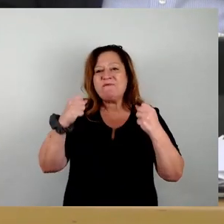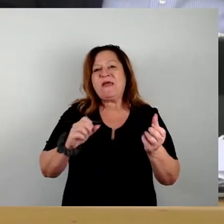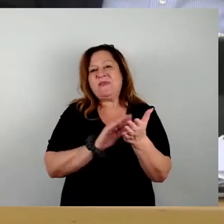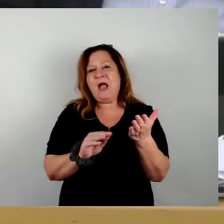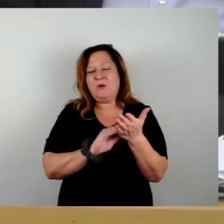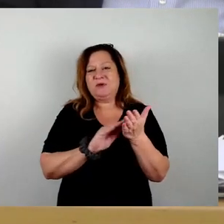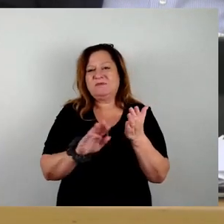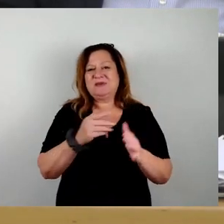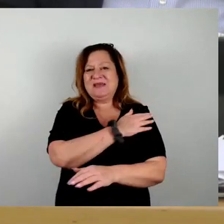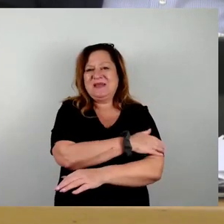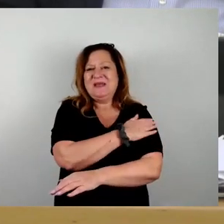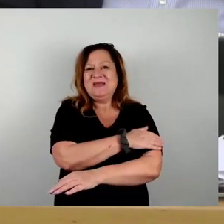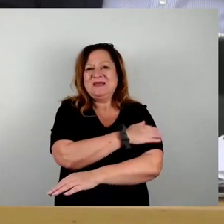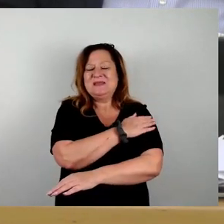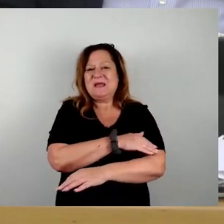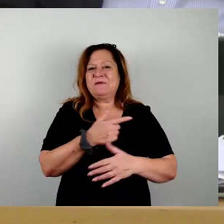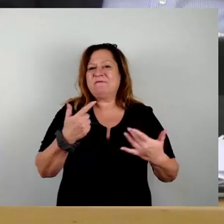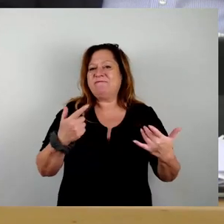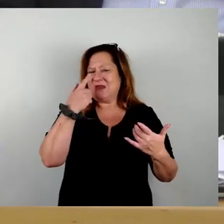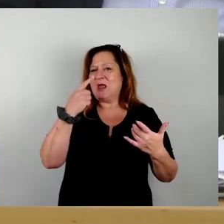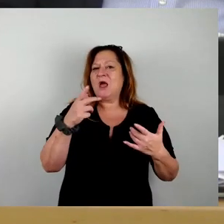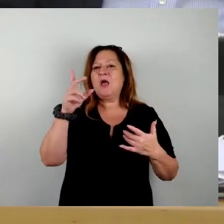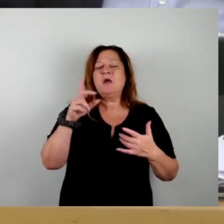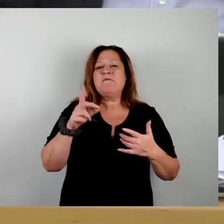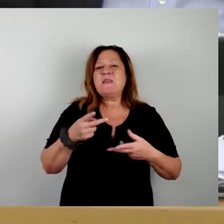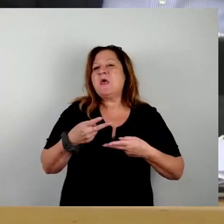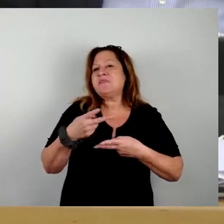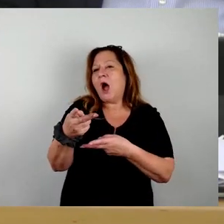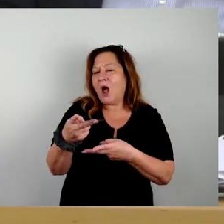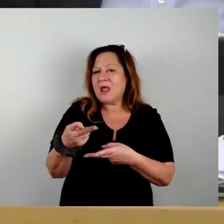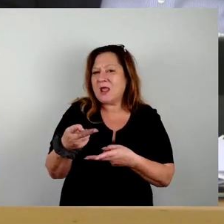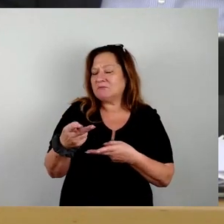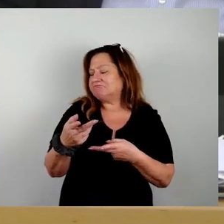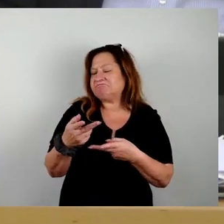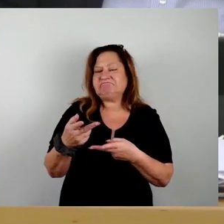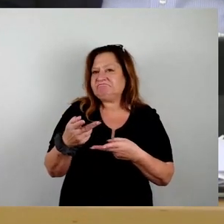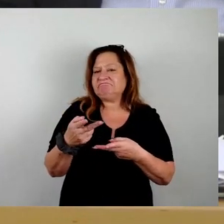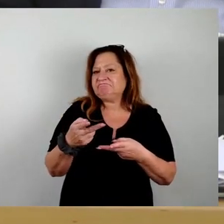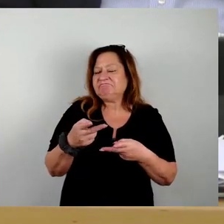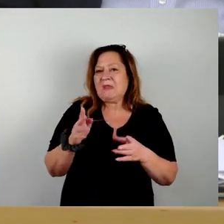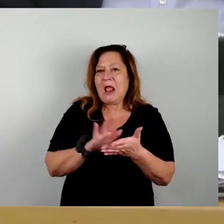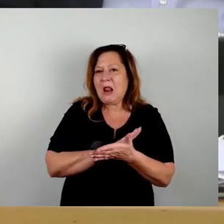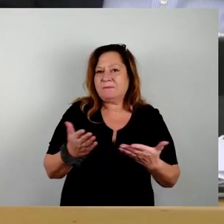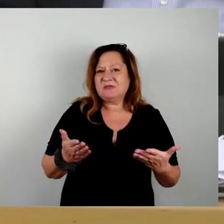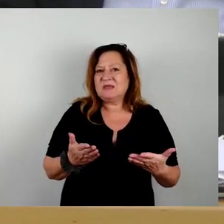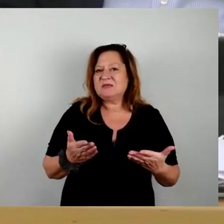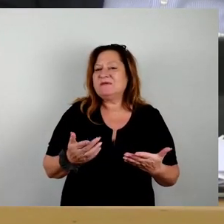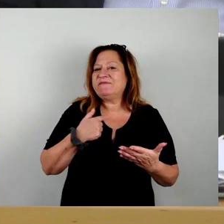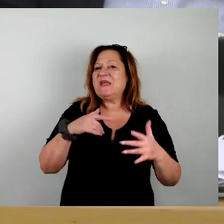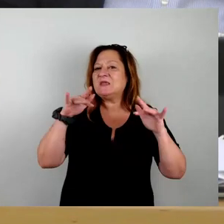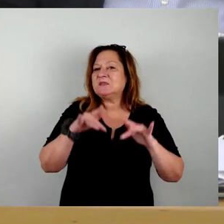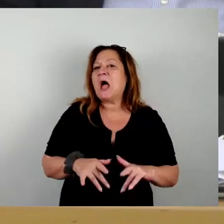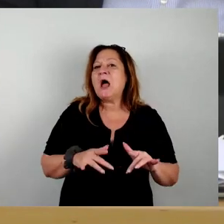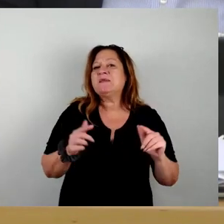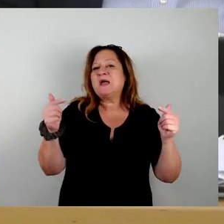ich den Darlehen hinein, schiebe ich das noch ins Nirwana hinein. Also, für die Funktionsfähigkeit der Daseinsvorsorge dieser Stadt tun wir uns